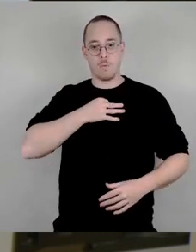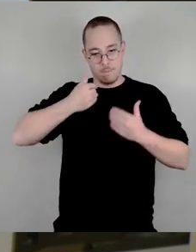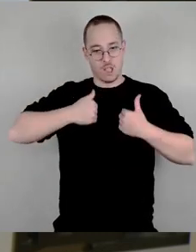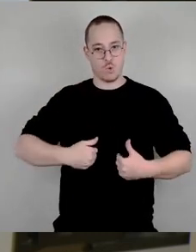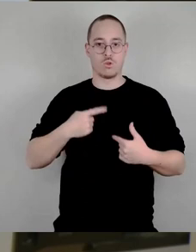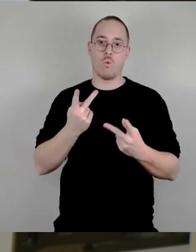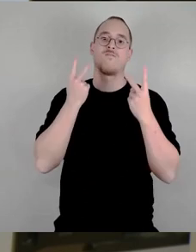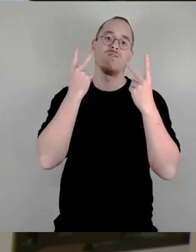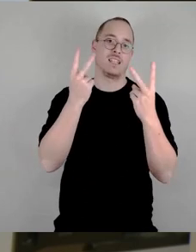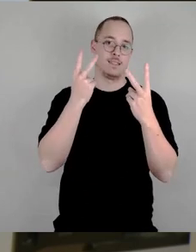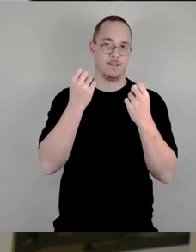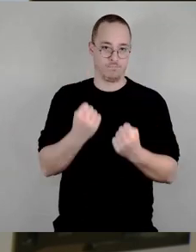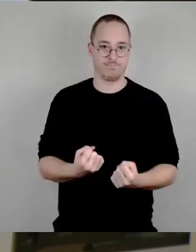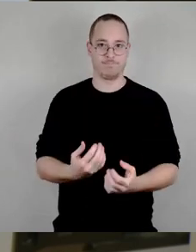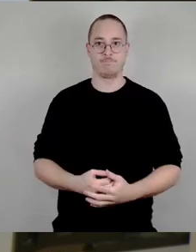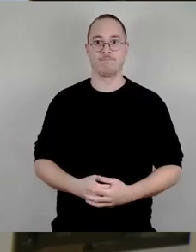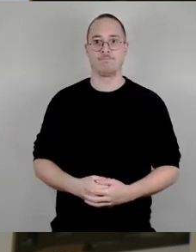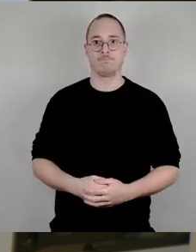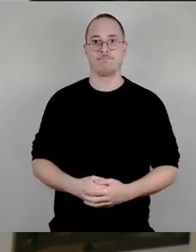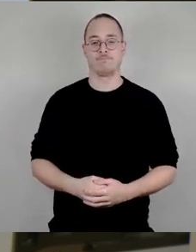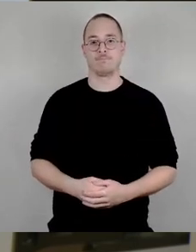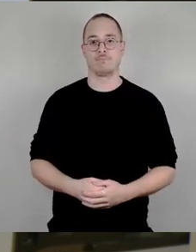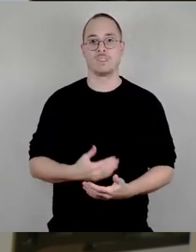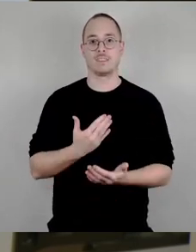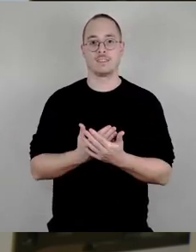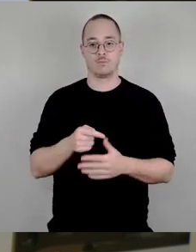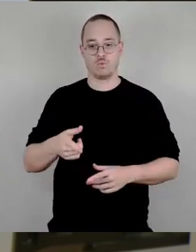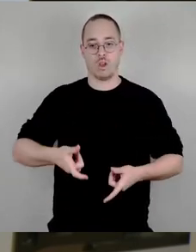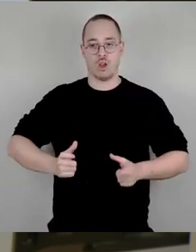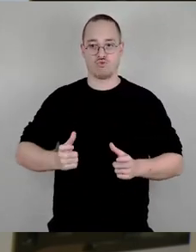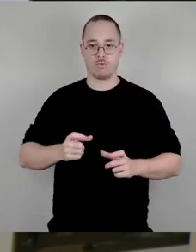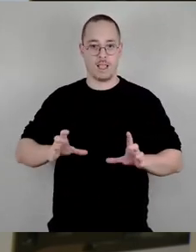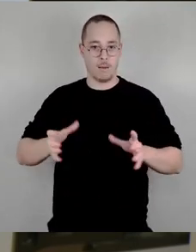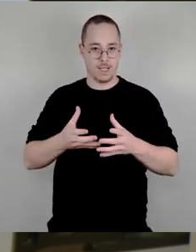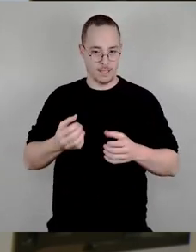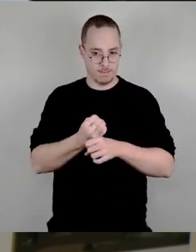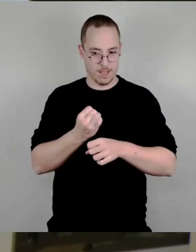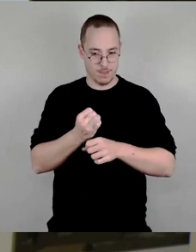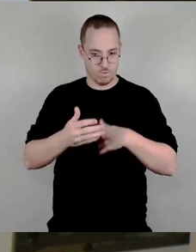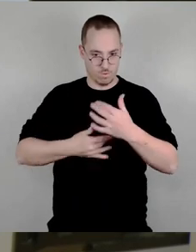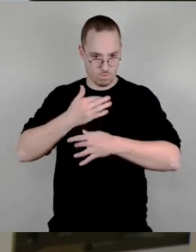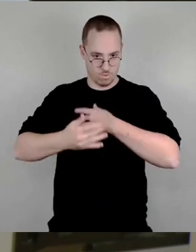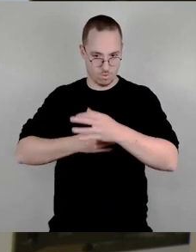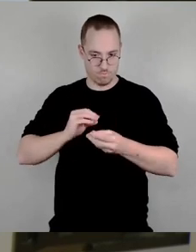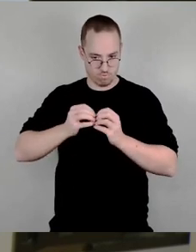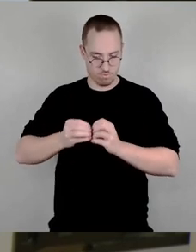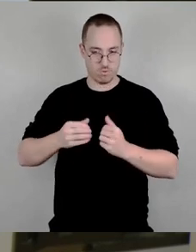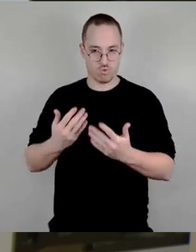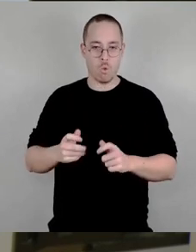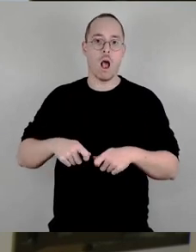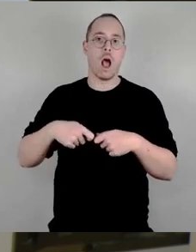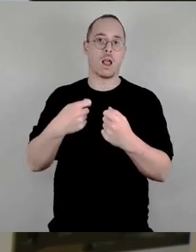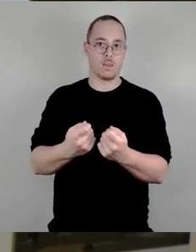Ergebnis unserer gemeinsamen Arbeit im Ausschuss Die Linke wird diesem Antrag deshalb heute